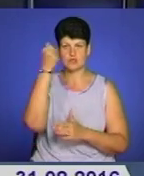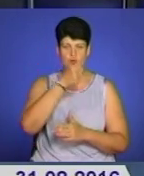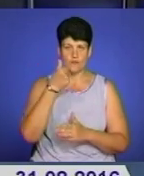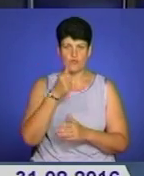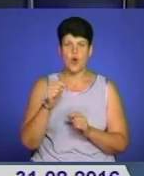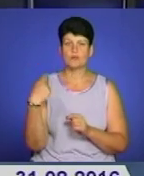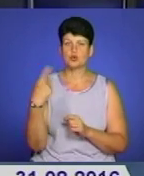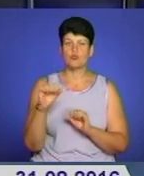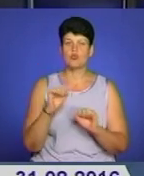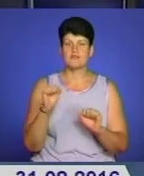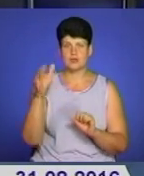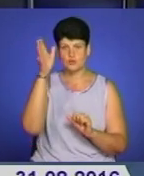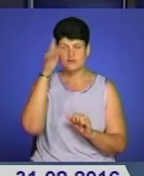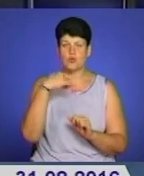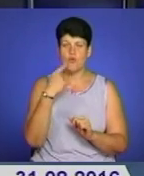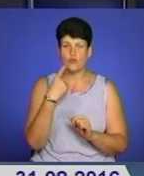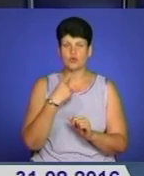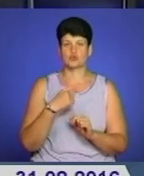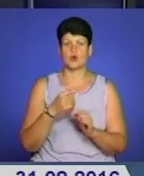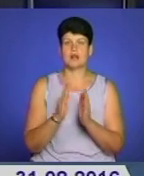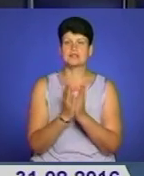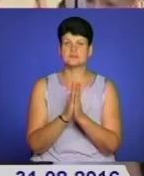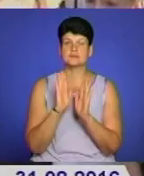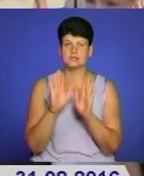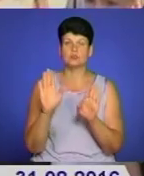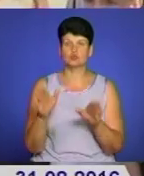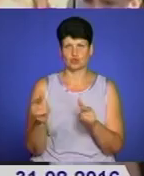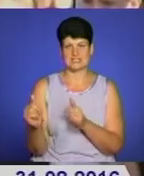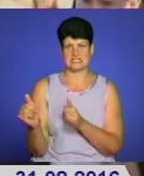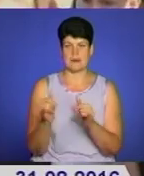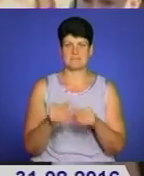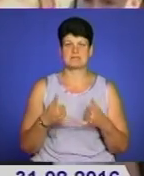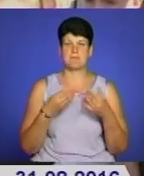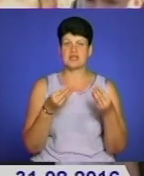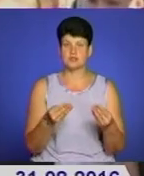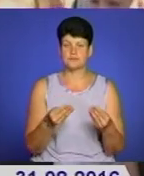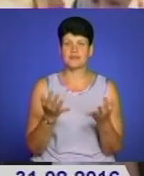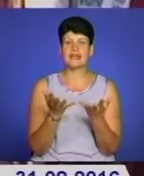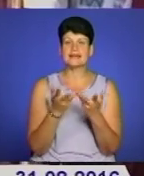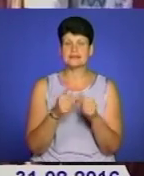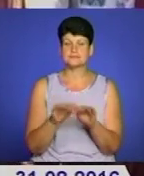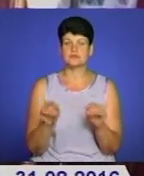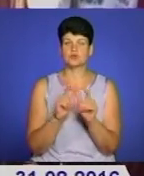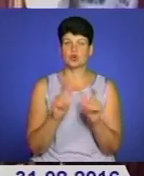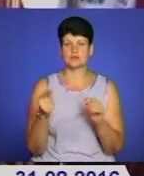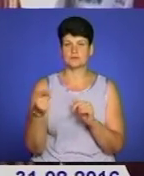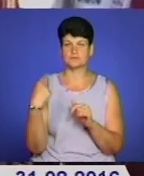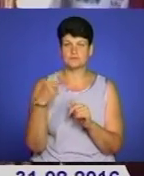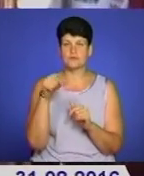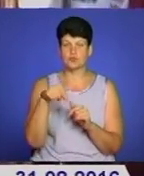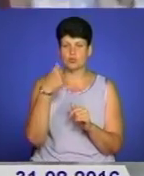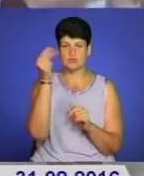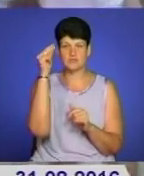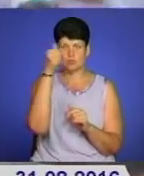освіту обіцяють, що підручниками діти будуть забезпечені. Кількість учнів у школах Тернопільщини цього навчального року